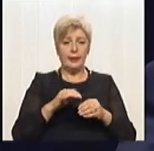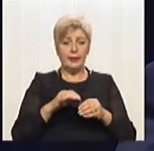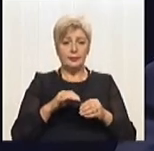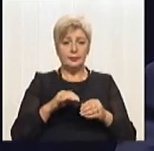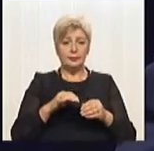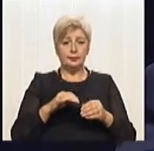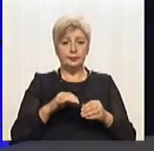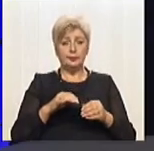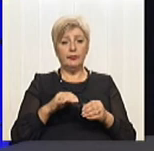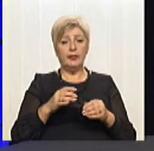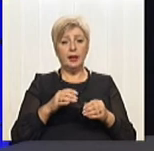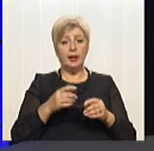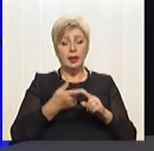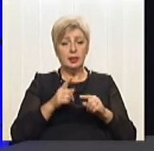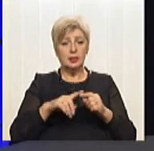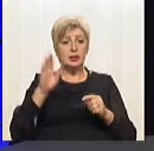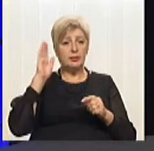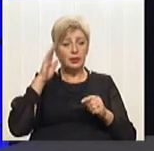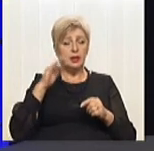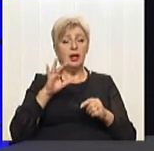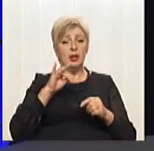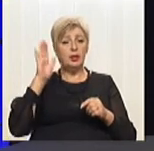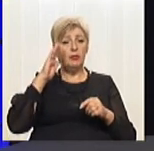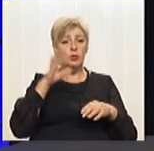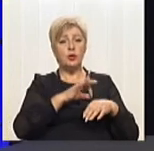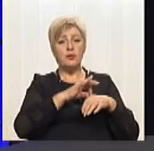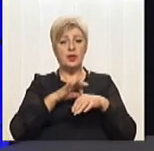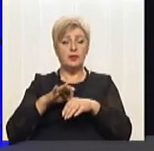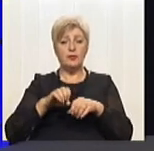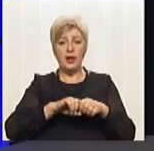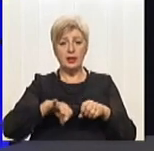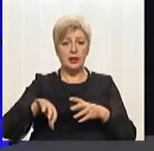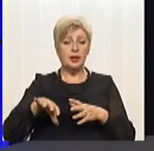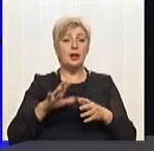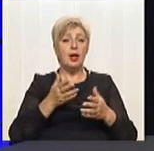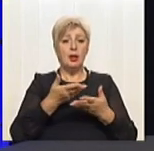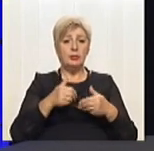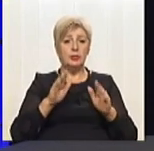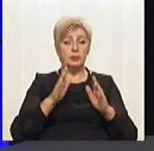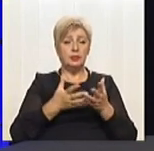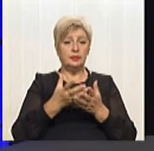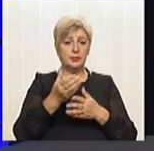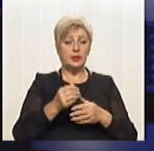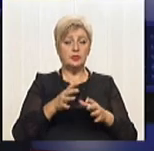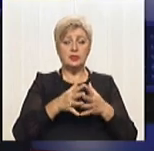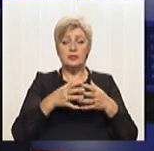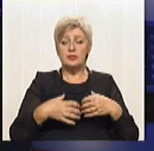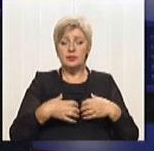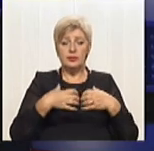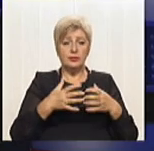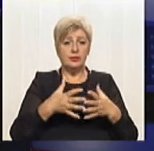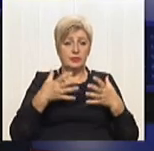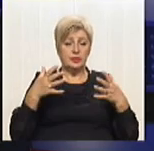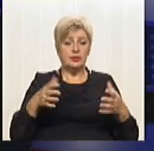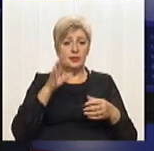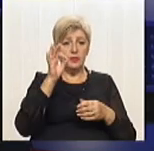теплозабезпечення. Це вода і це водовідведення. Тому просто ми будемо сплачувати страшні відсотки, тому що зараз не